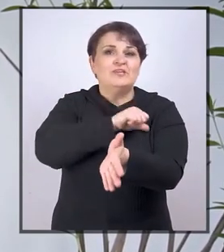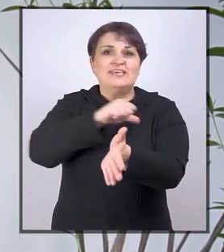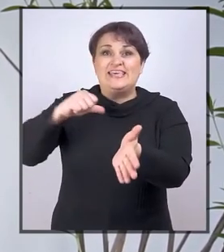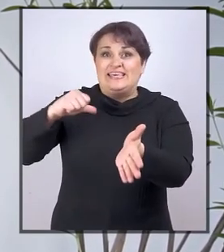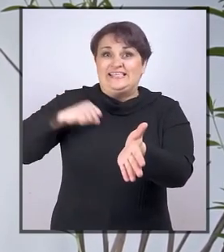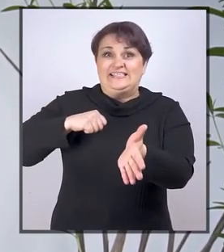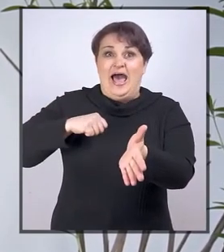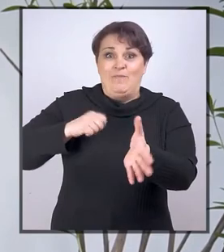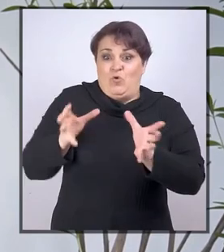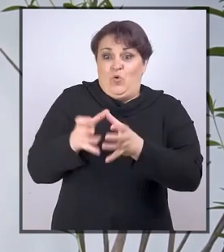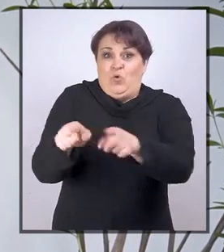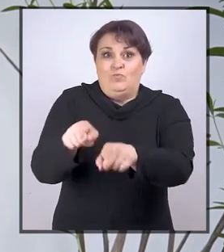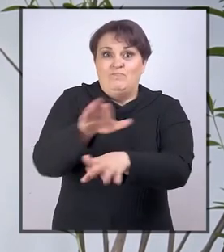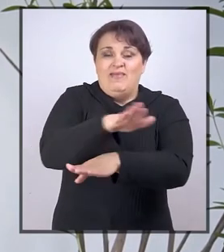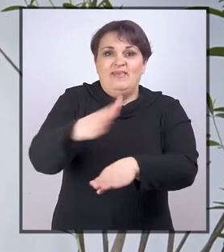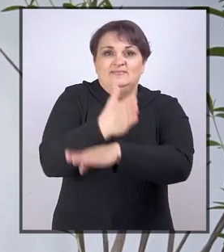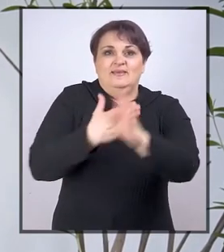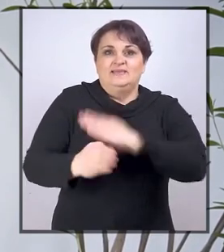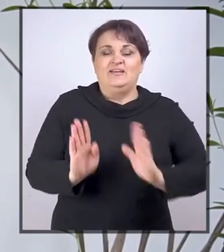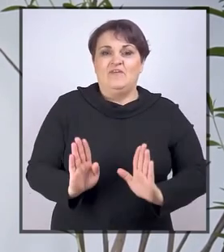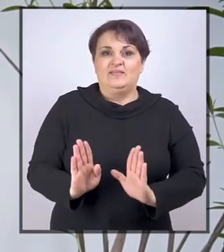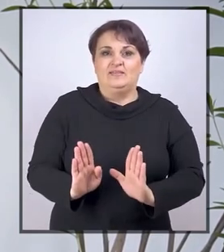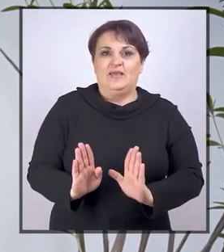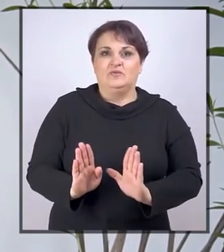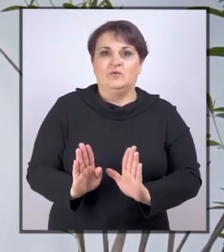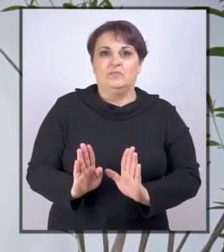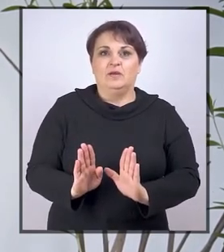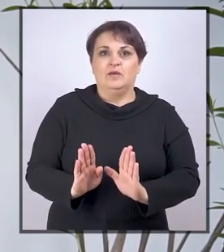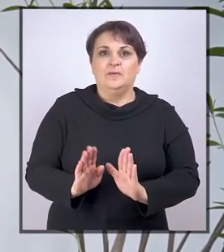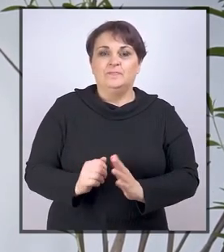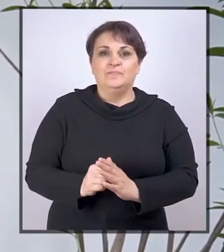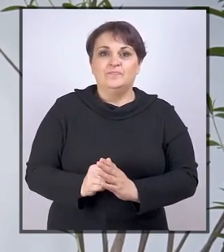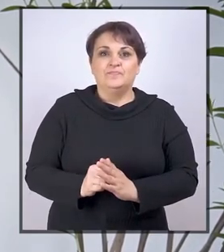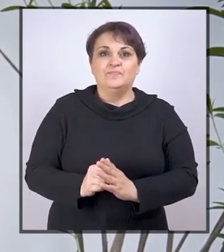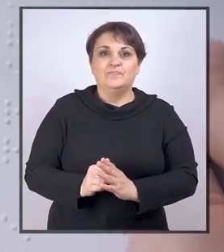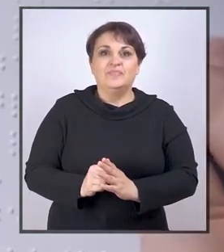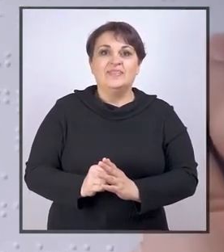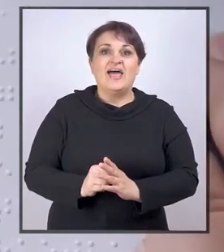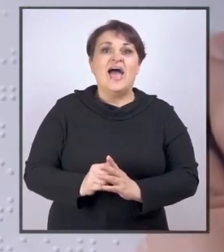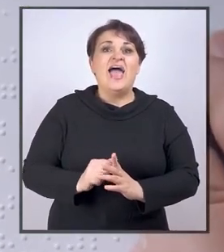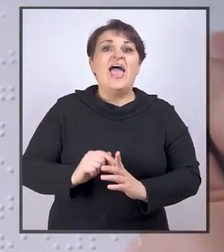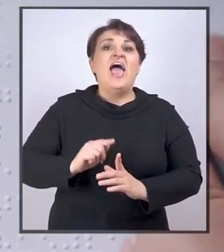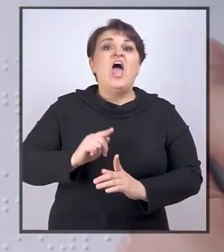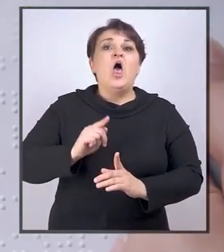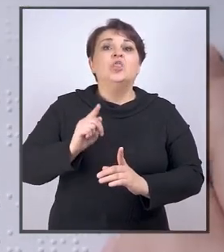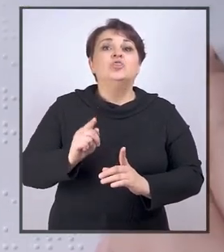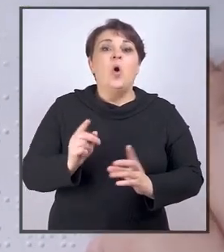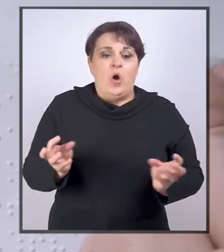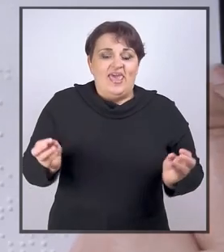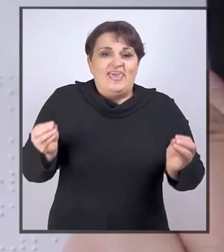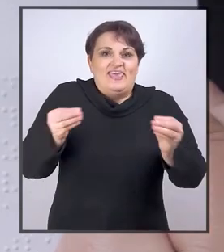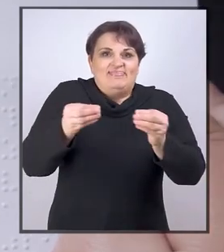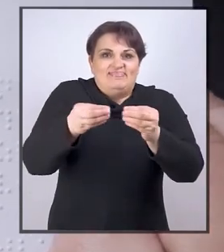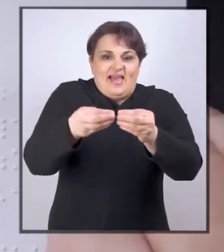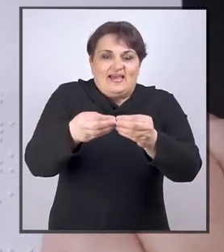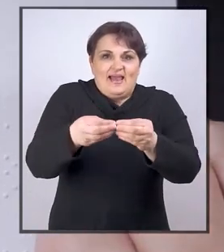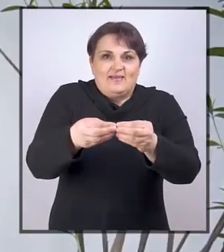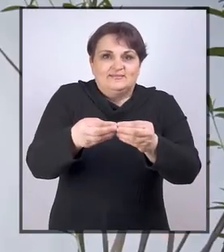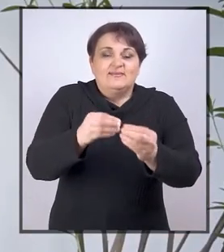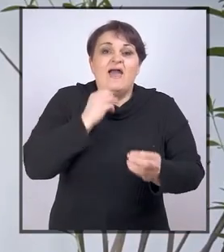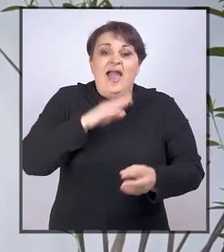pohađala samo djeca sa invaliditetom. Do integracije,